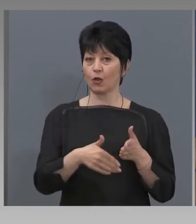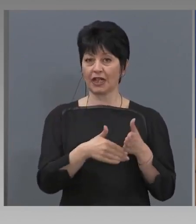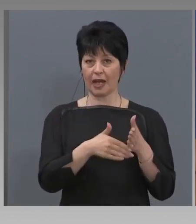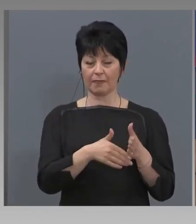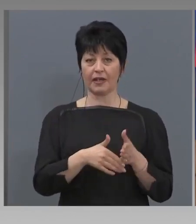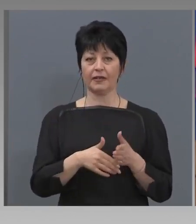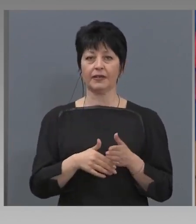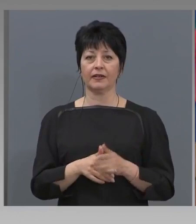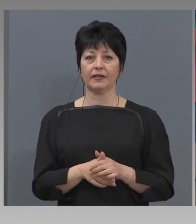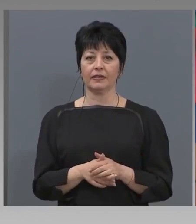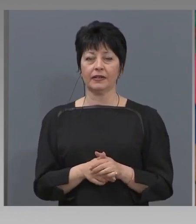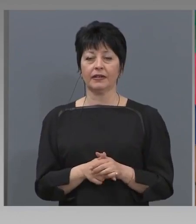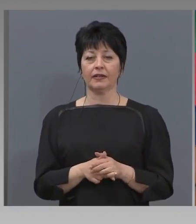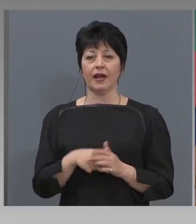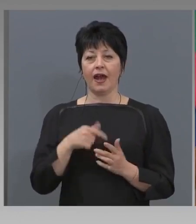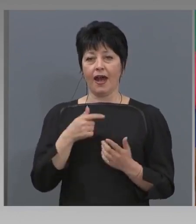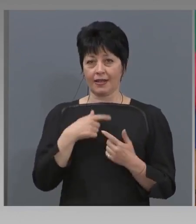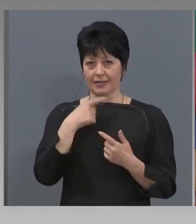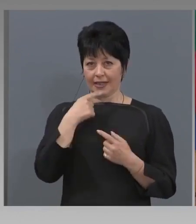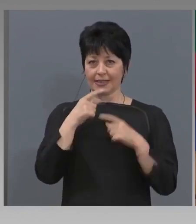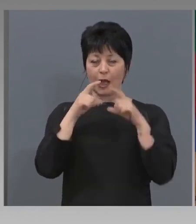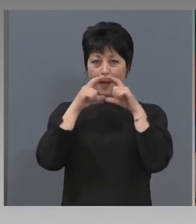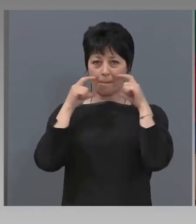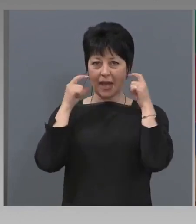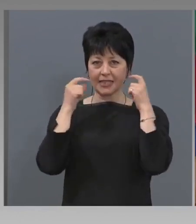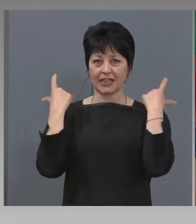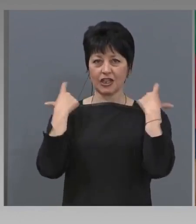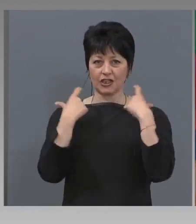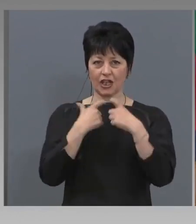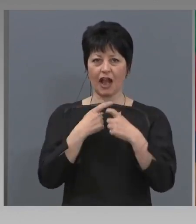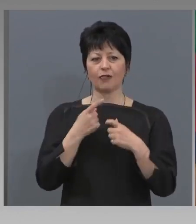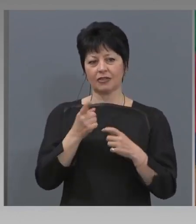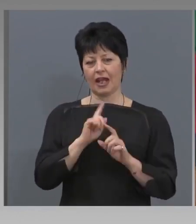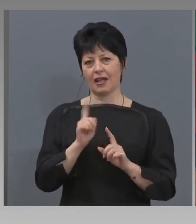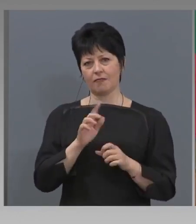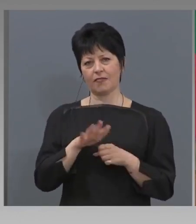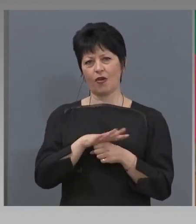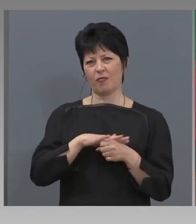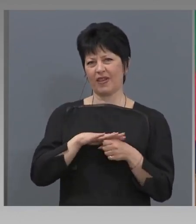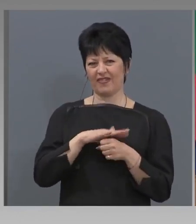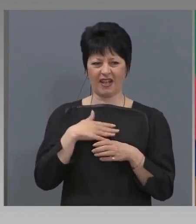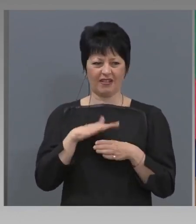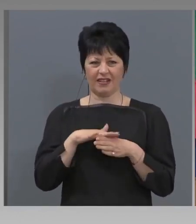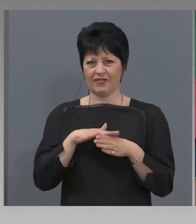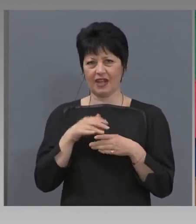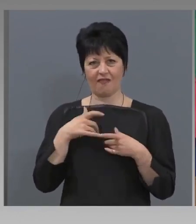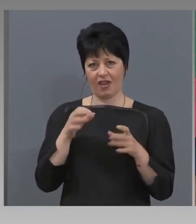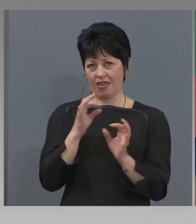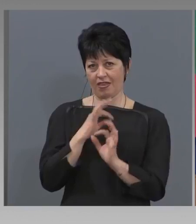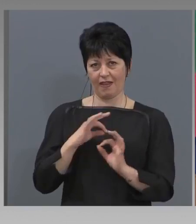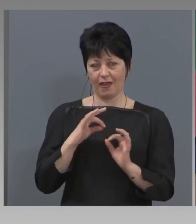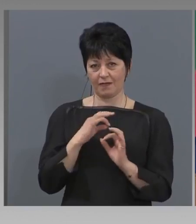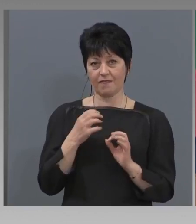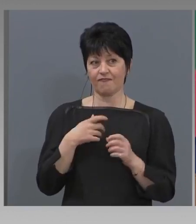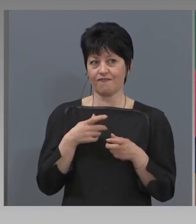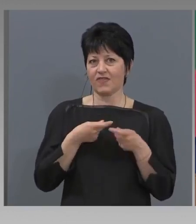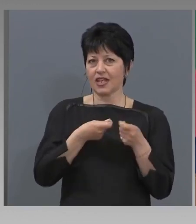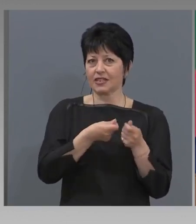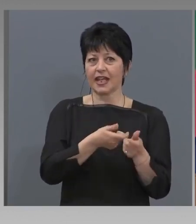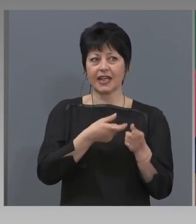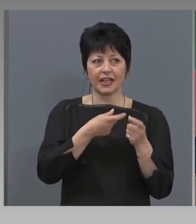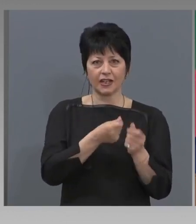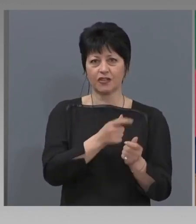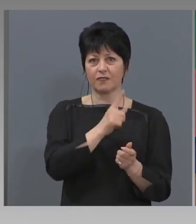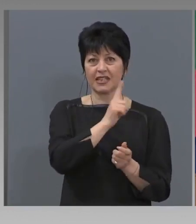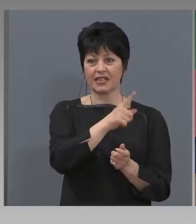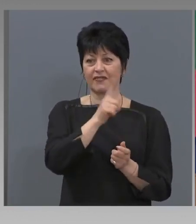еднократно... Маски и шалове казаха. За да няма оправдания. ето нямам. Макар, чето ние виждате, грижиме се за всеки един